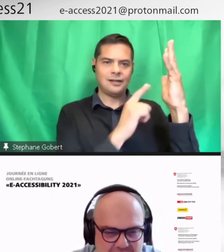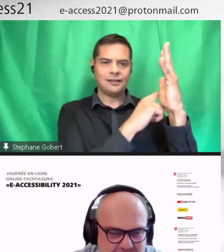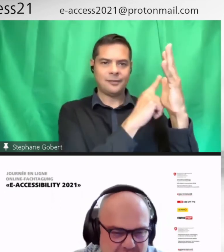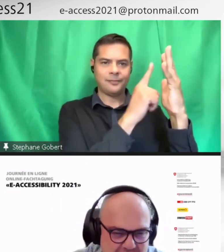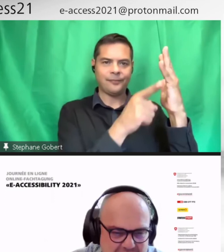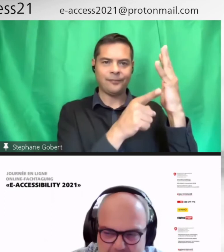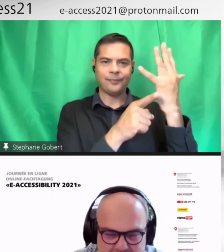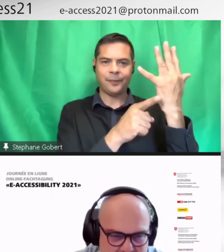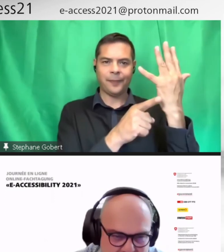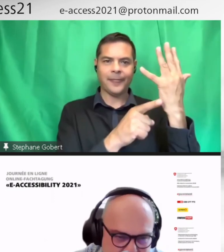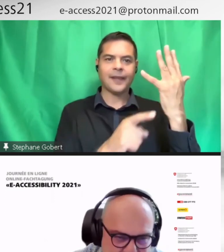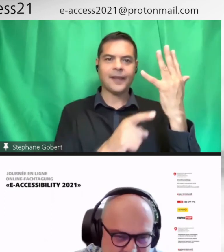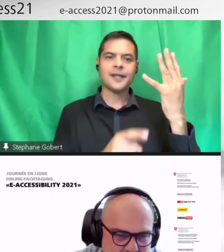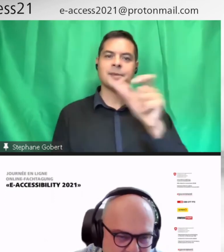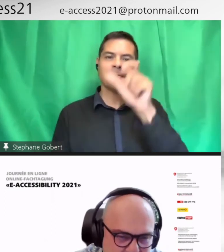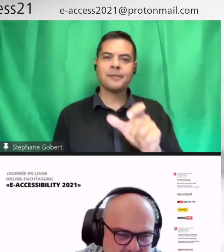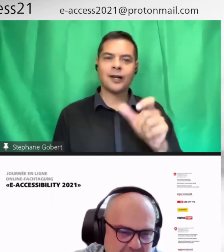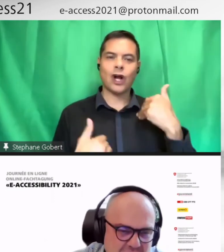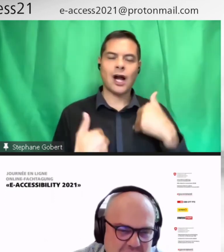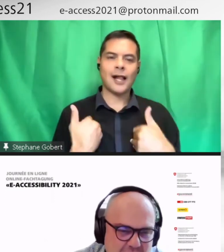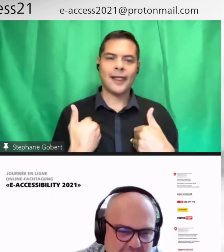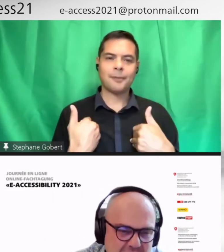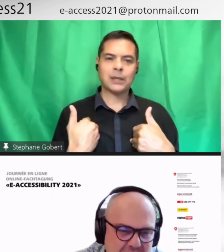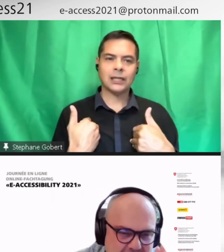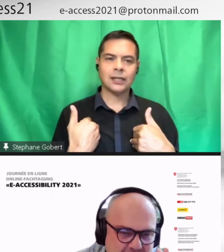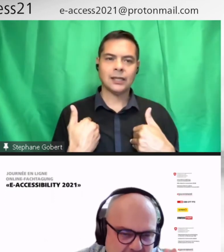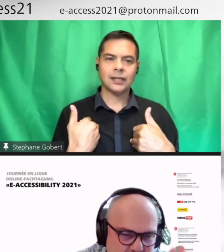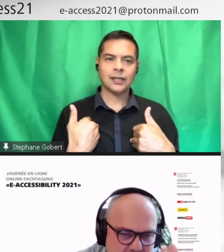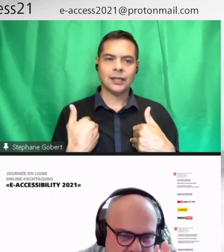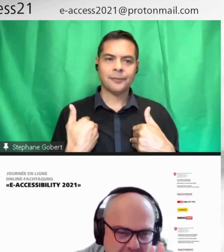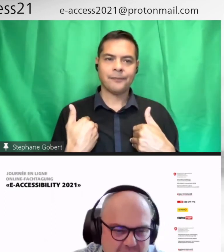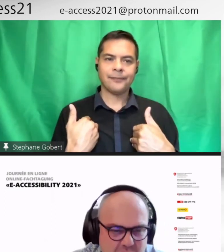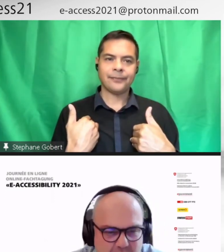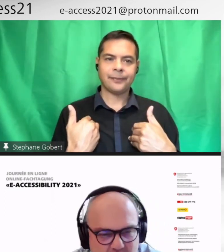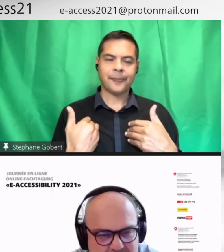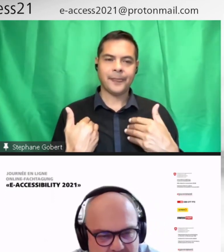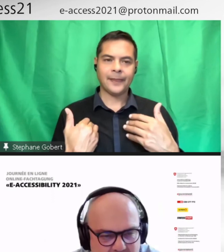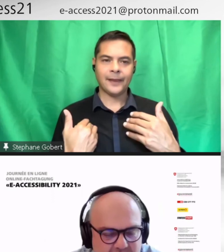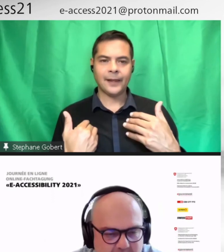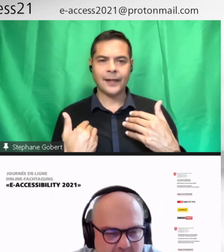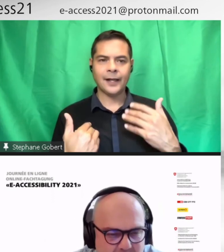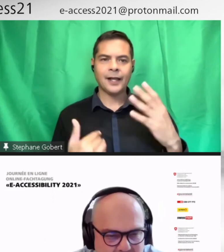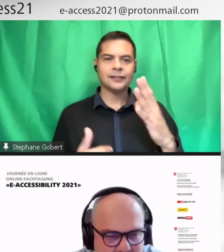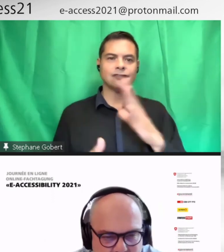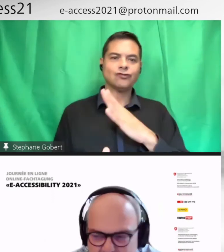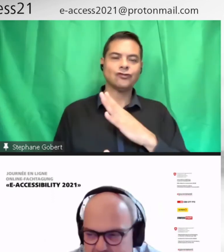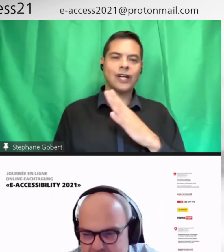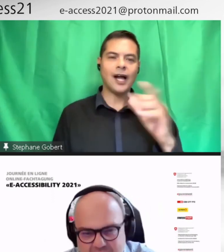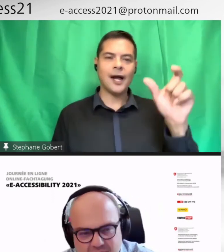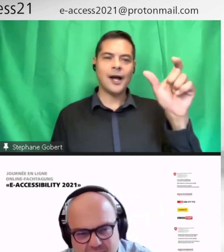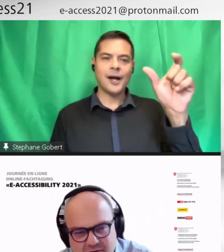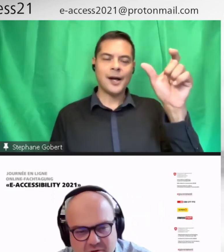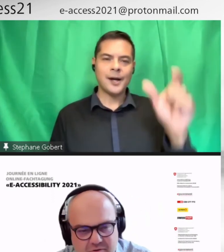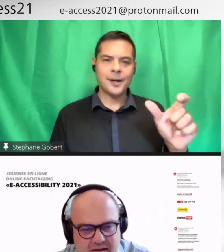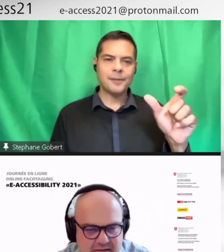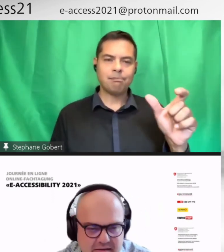situation de handicap. Souvent, on est dans une situation… Les uns sont du côté de l'arbre. Il y a plus de pommes. puis, l'autre sont malheureusement